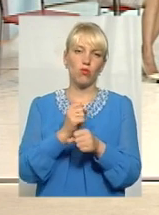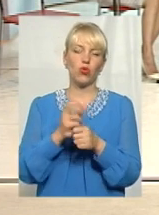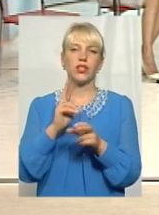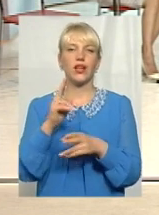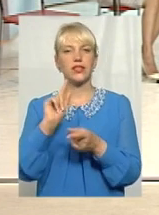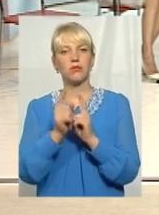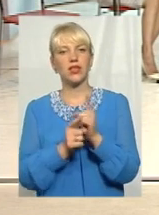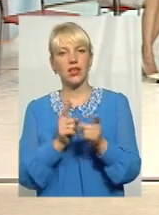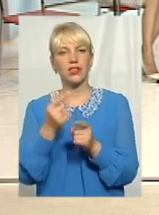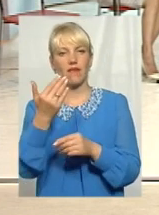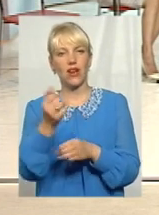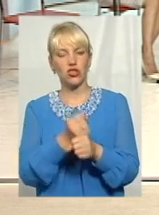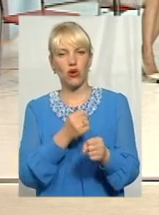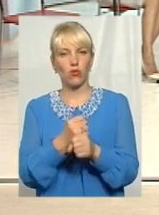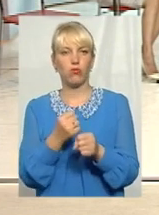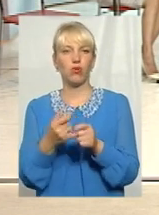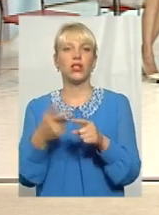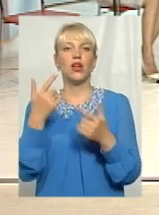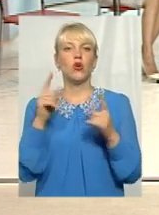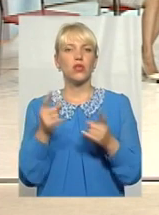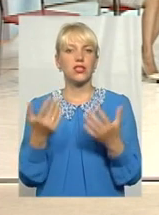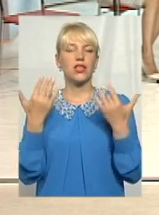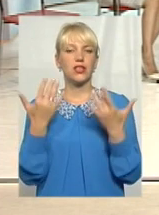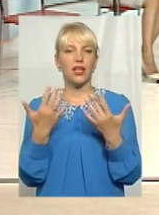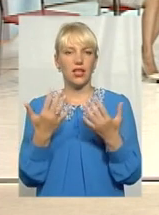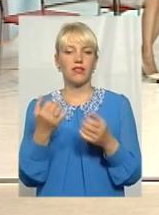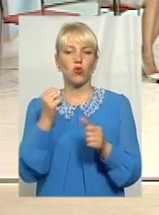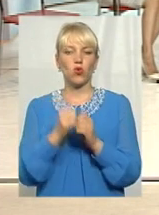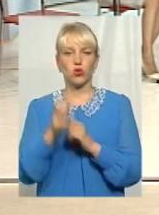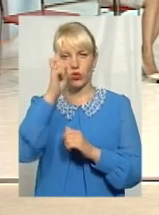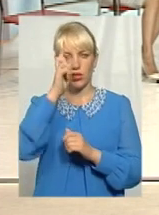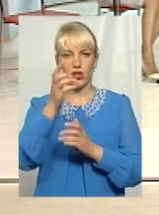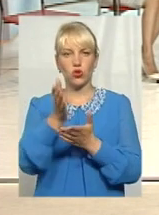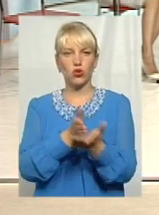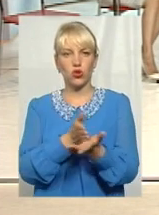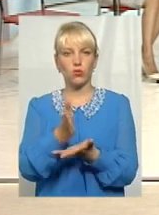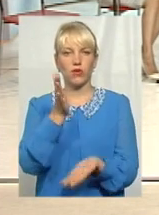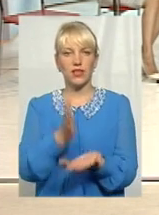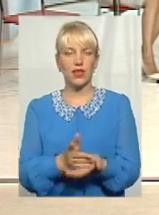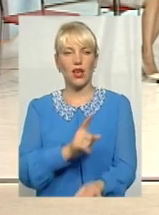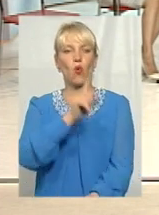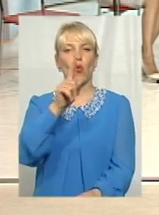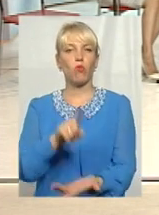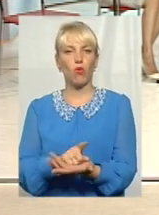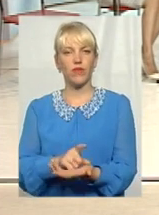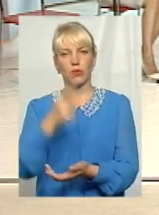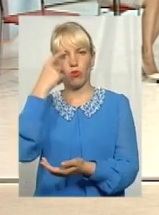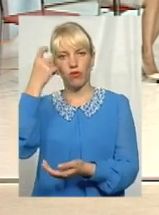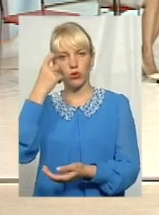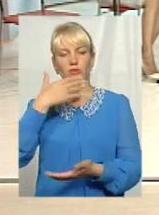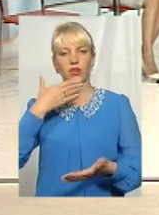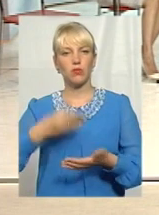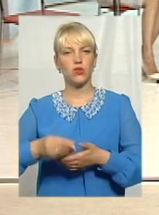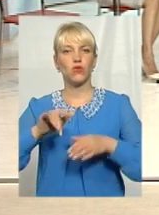робота? Оскільки тепер в кожного держслужбовця також є майже обов'язок повідомляти про свою